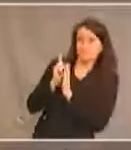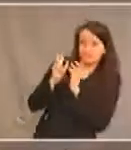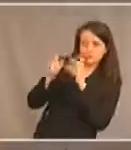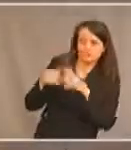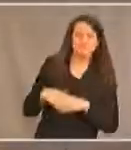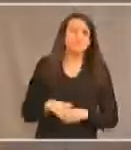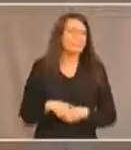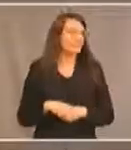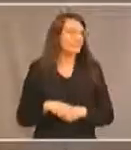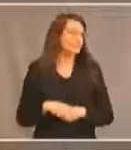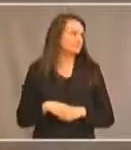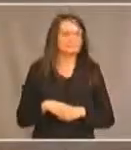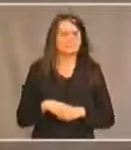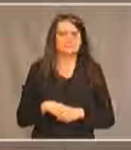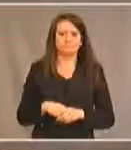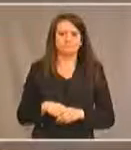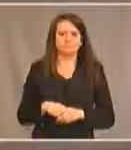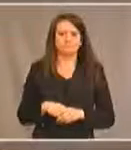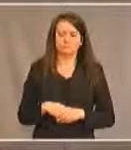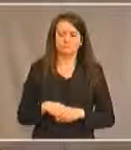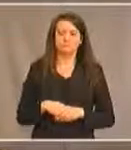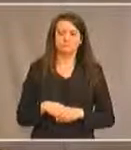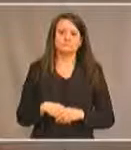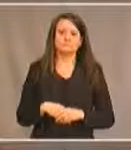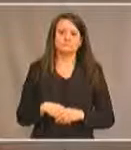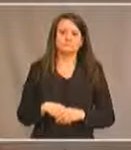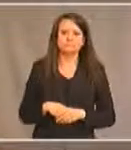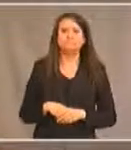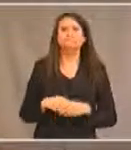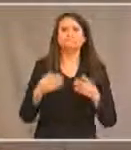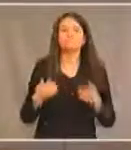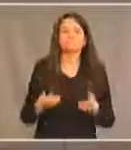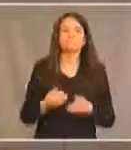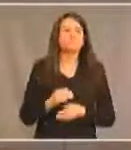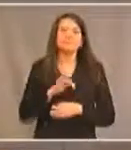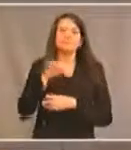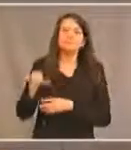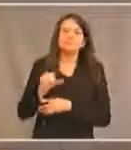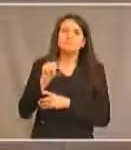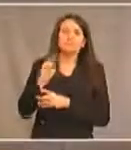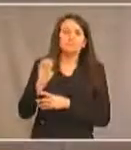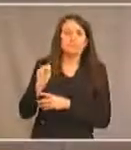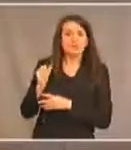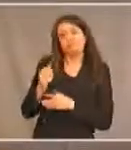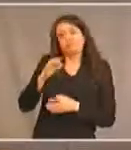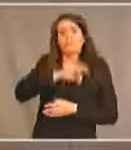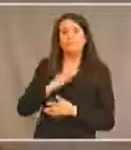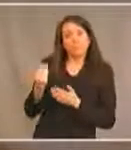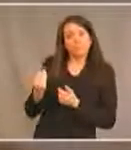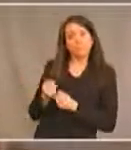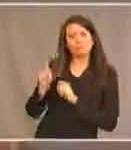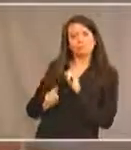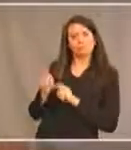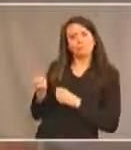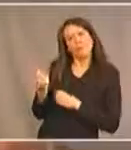Ah, il nous reste une minute devant nous. Alors, James, pendant que nous attendons, peut-être que nous